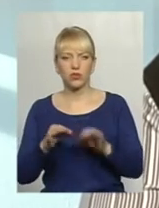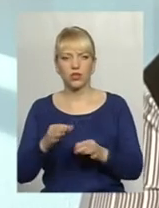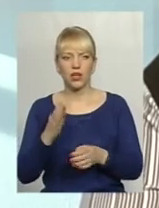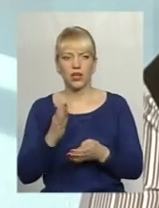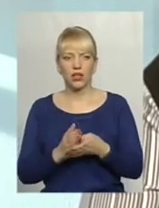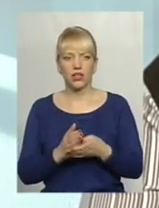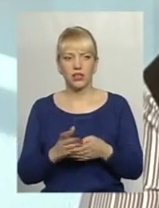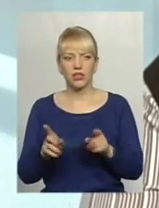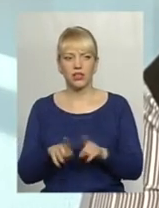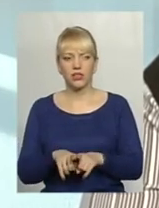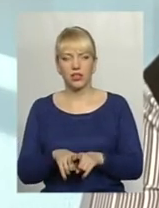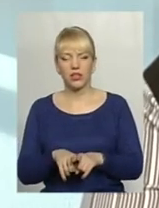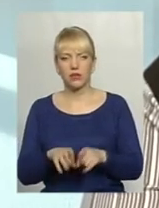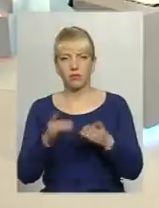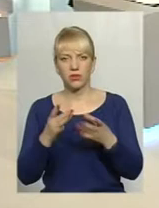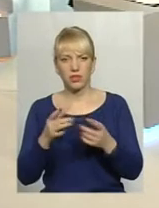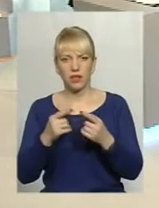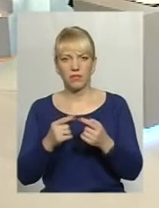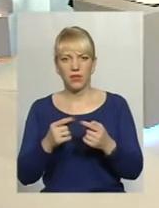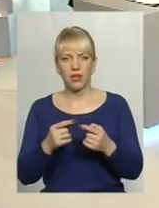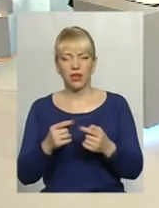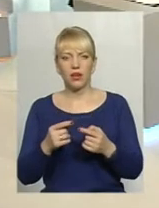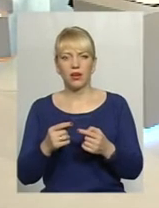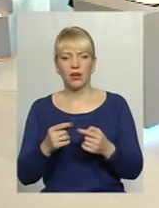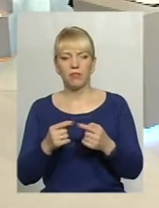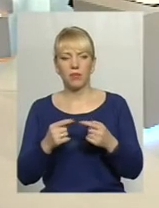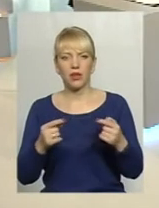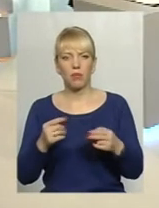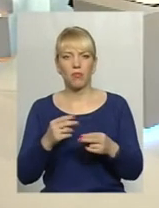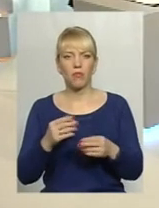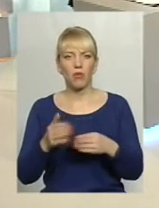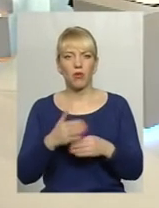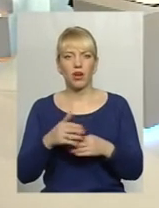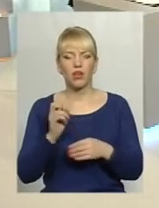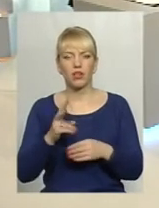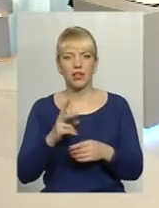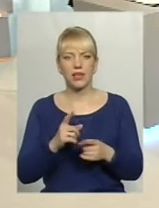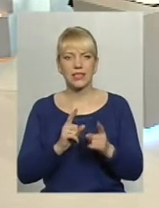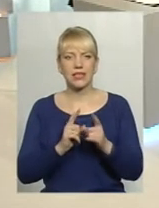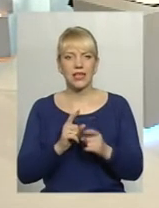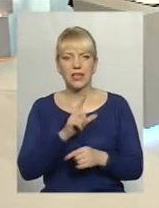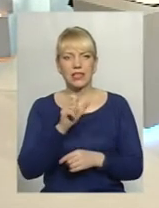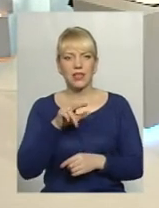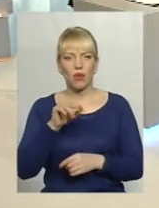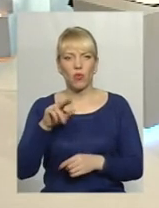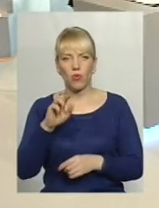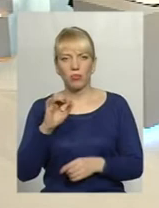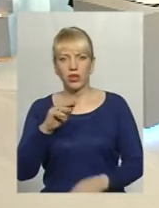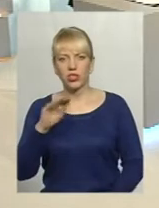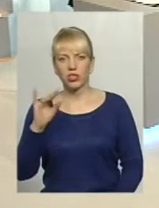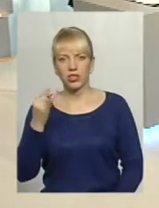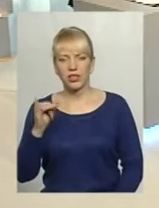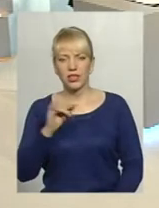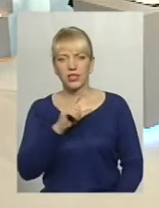міра, покарання, як запобіжний захід. Тобто, органами внутрішніх справ встановлюється